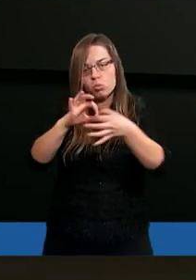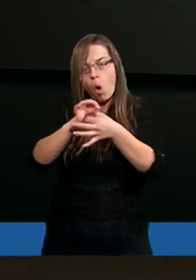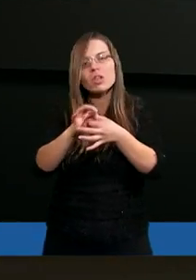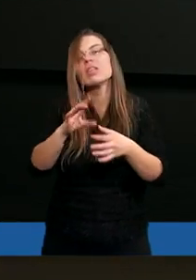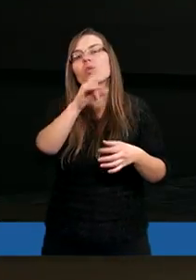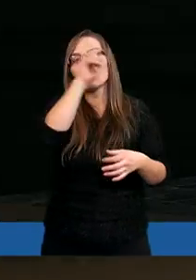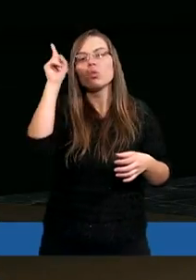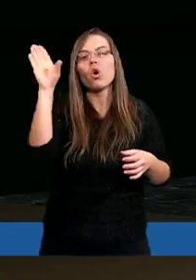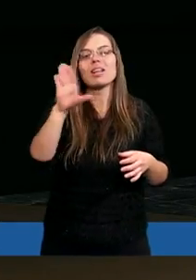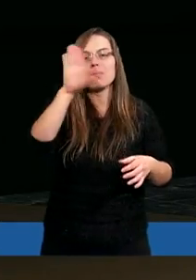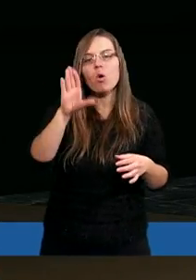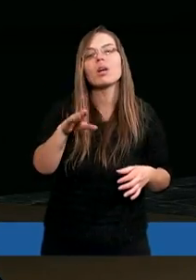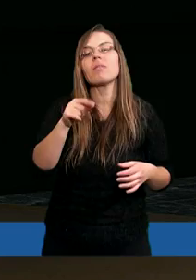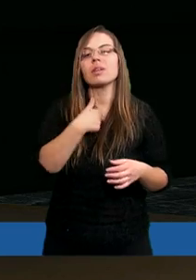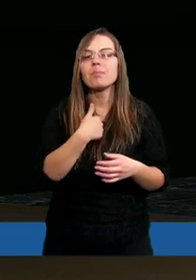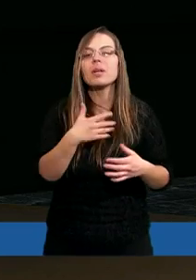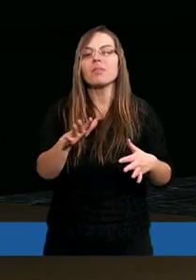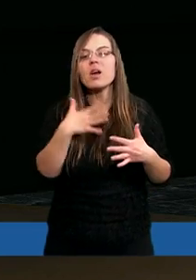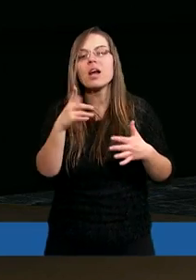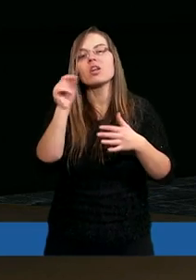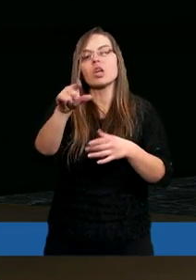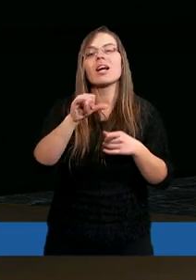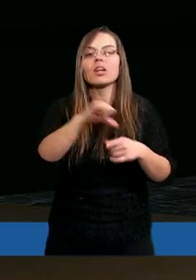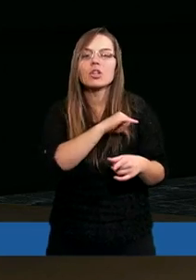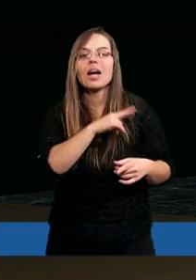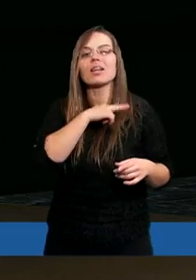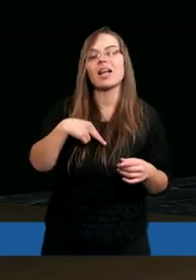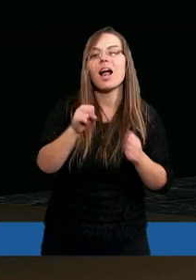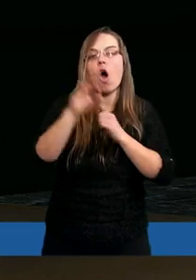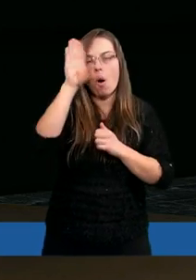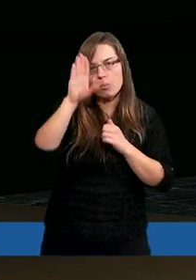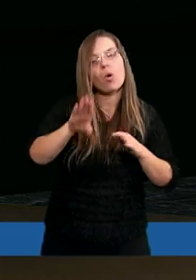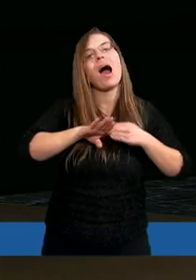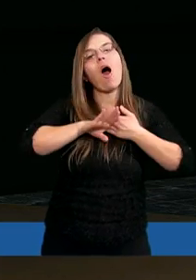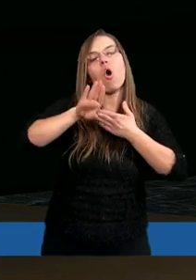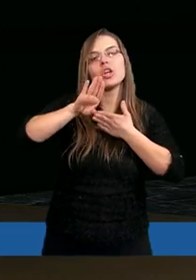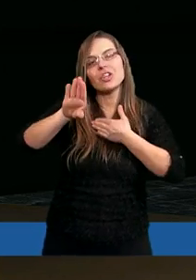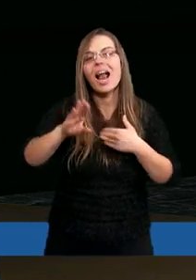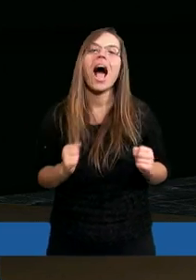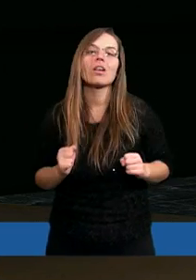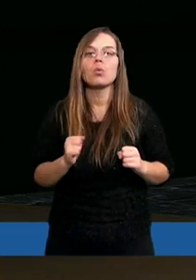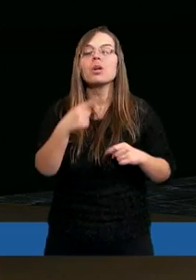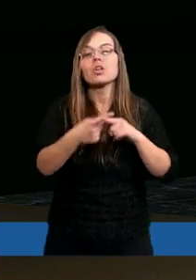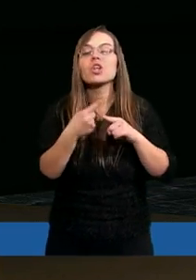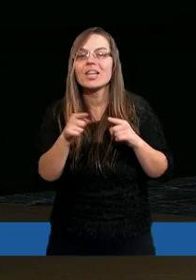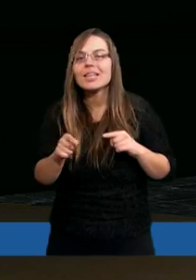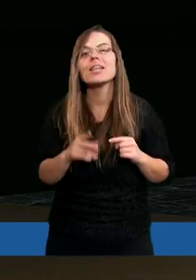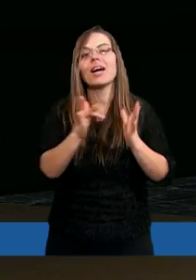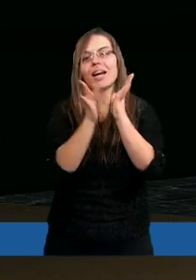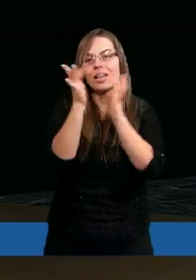Bogiem? Jedna nas w ten sposób z Bogiem, iż to grzechy nasze nas od Boga oddzielają. Czyli